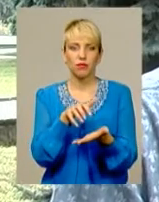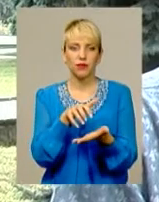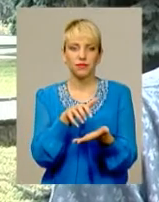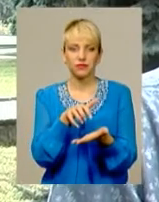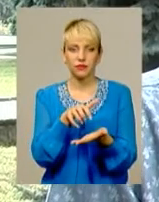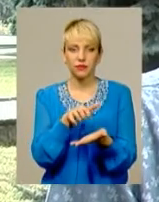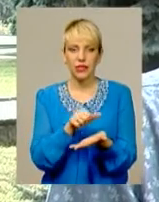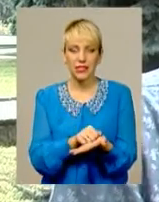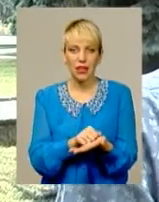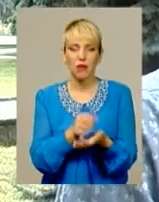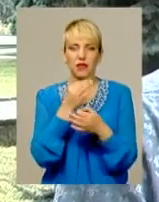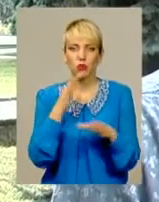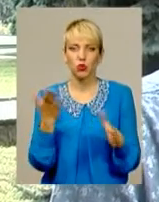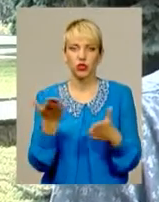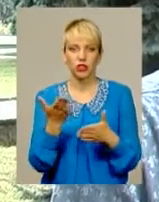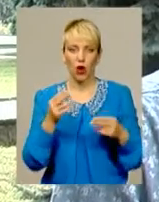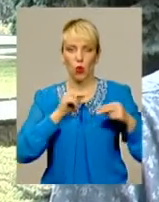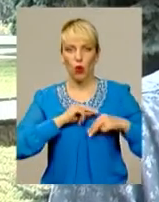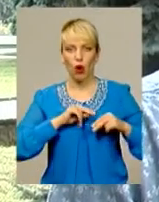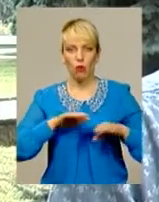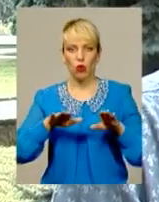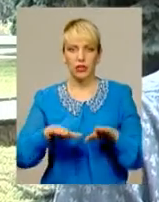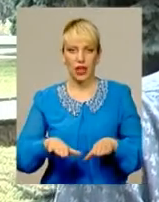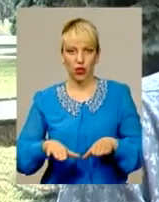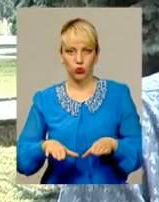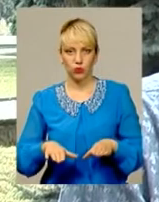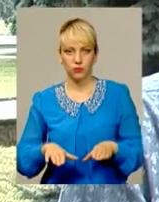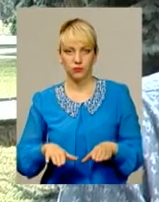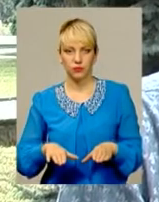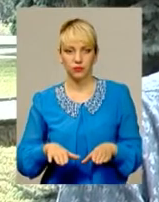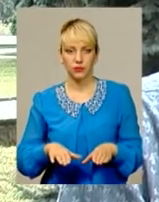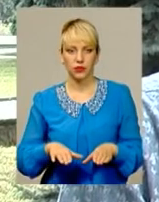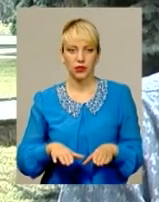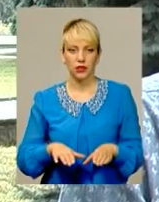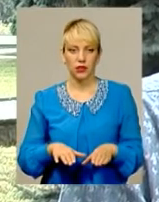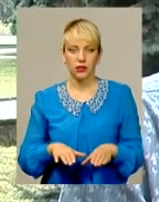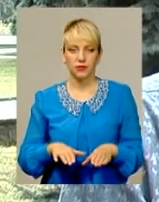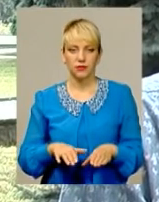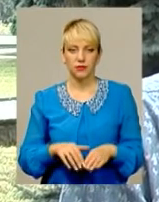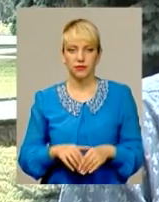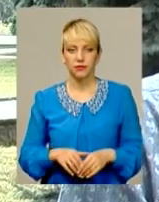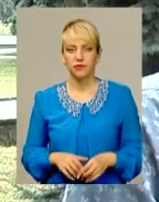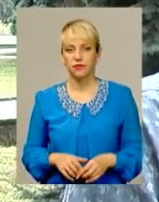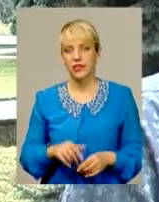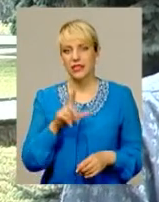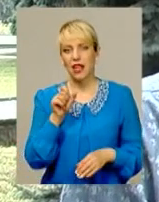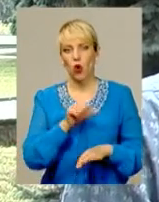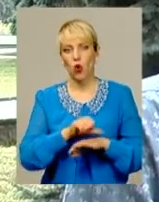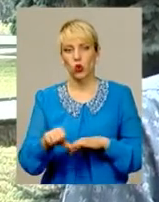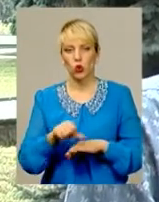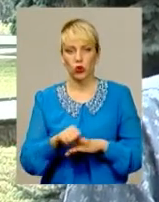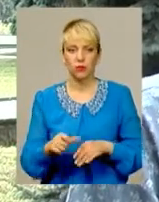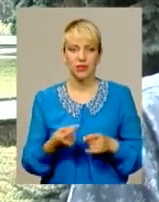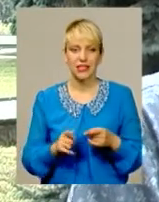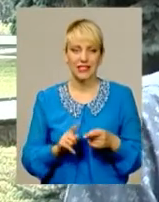-яку посаду, чи працювати на будь-якій роботі за кордоном. Тобто